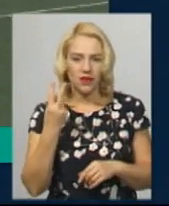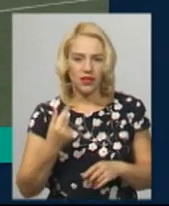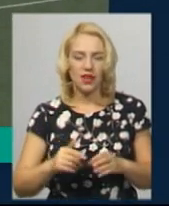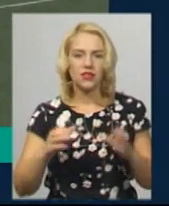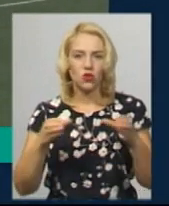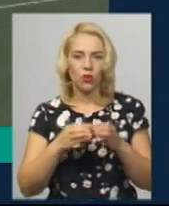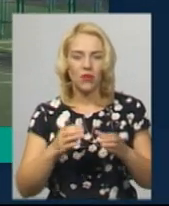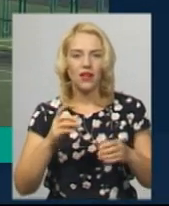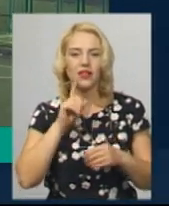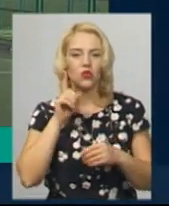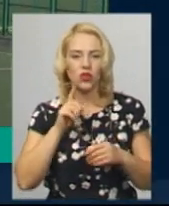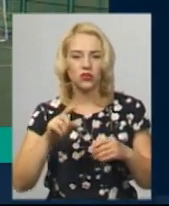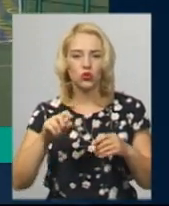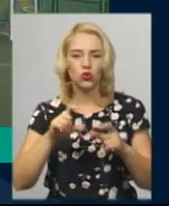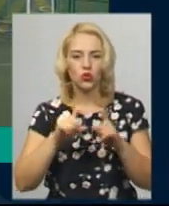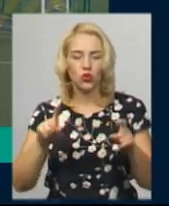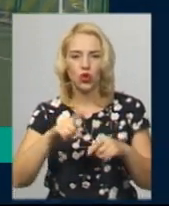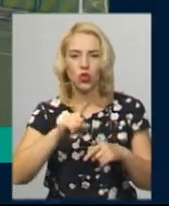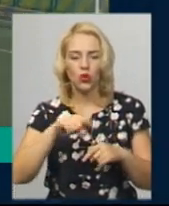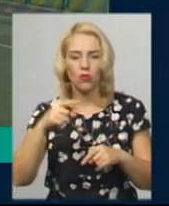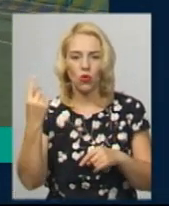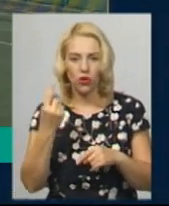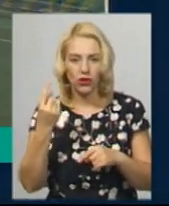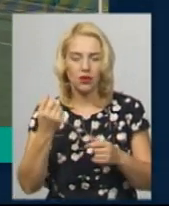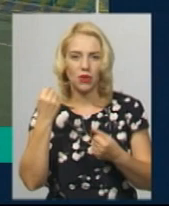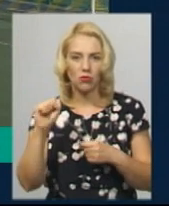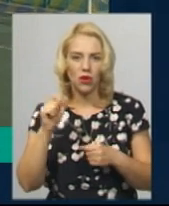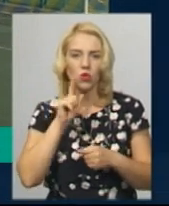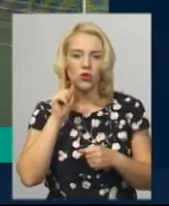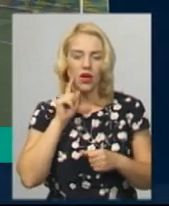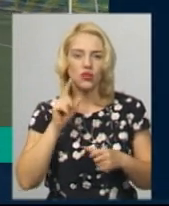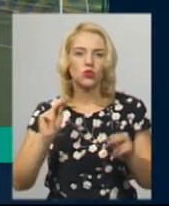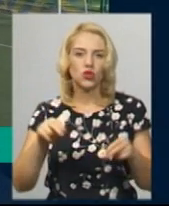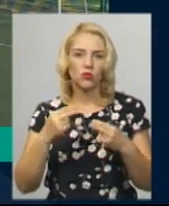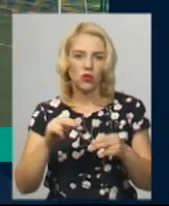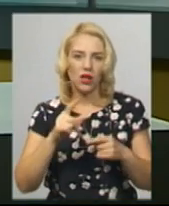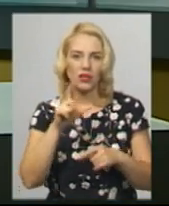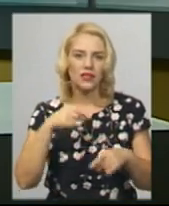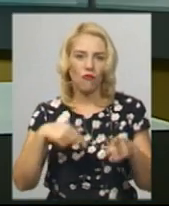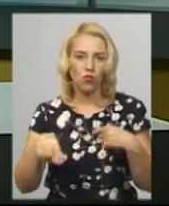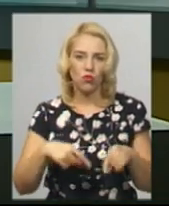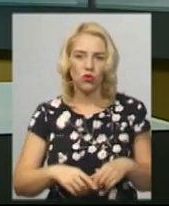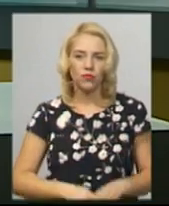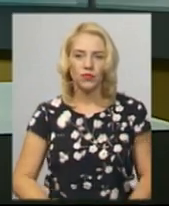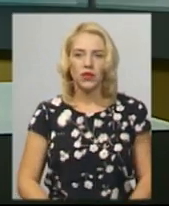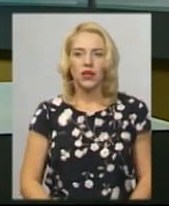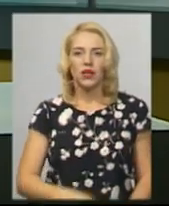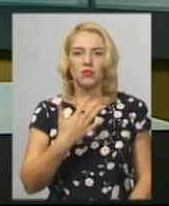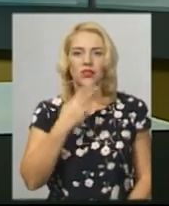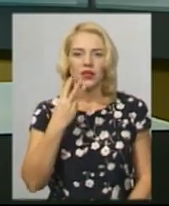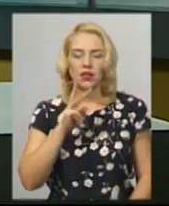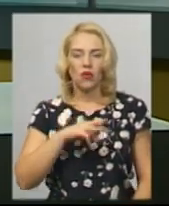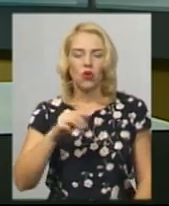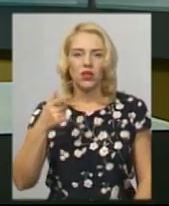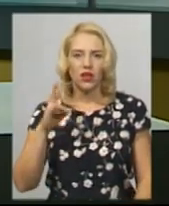дитячо-юнацької спортивної школи номер один перемогла у юнацькому чемпіонаті області з футболу. 53 мільйони